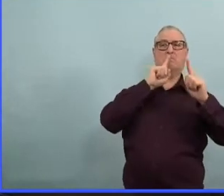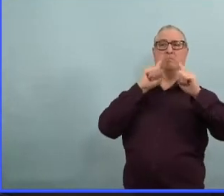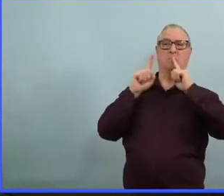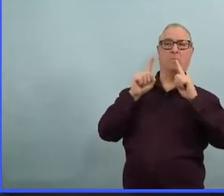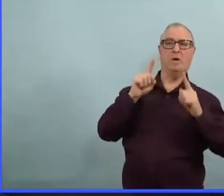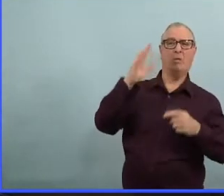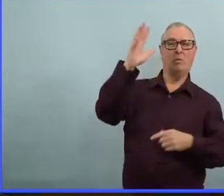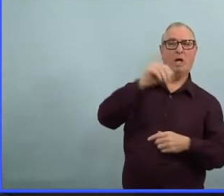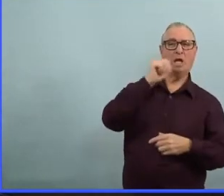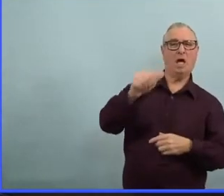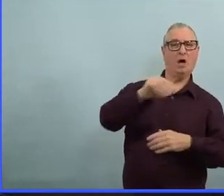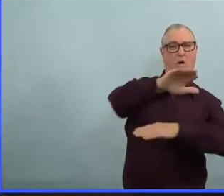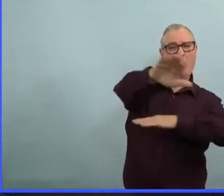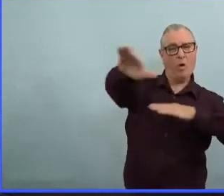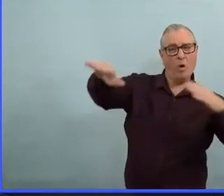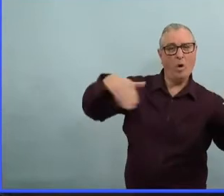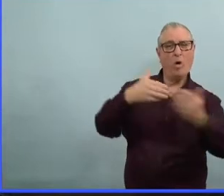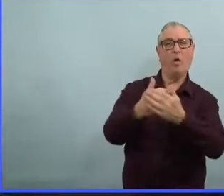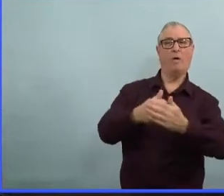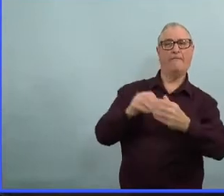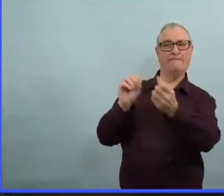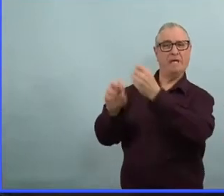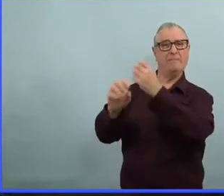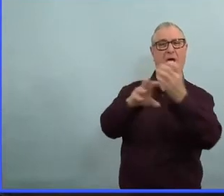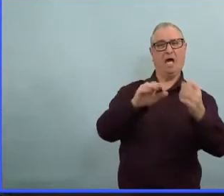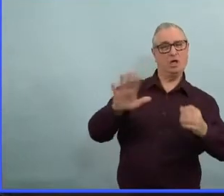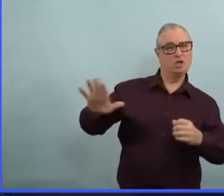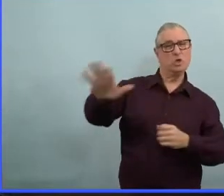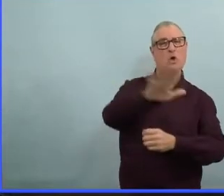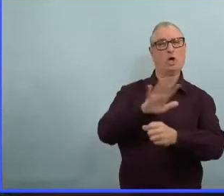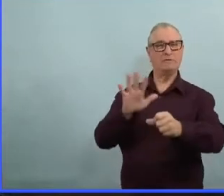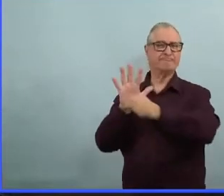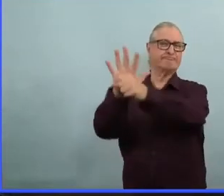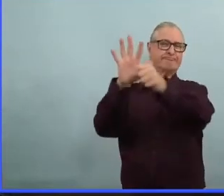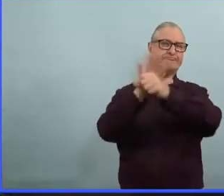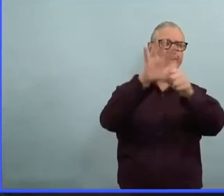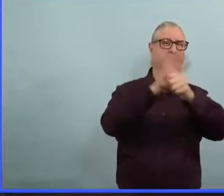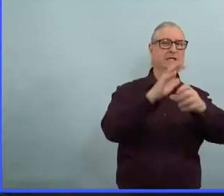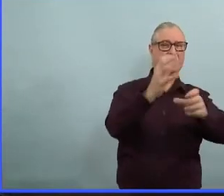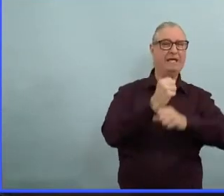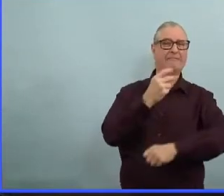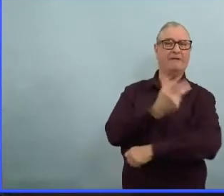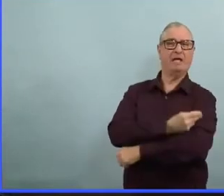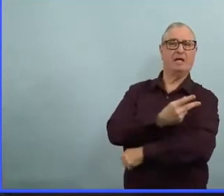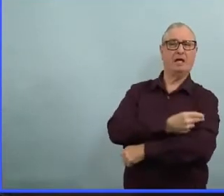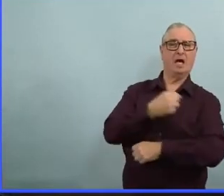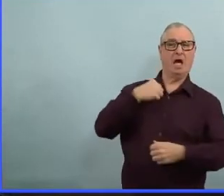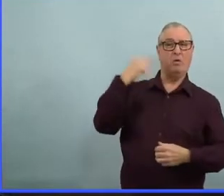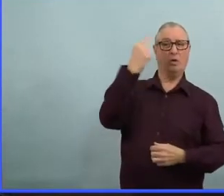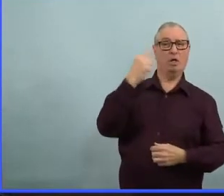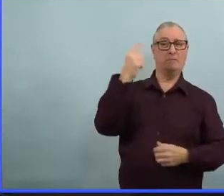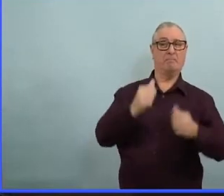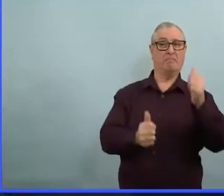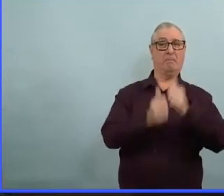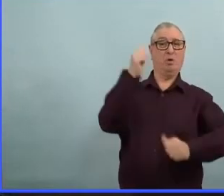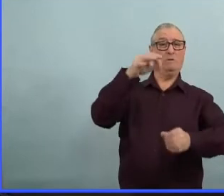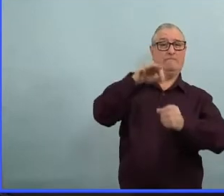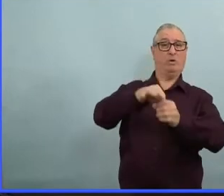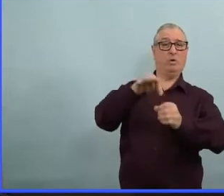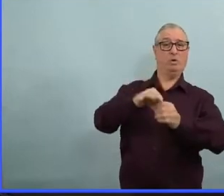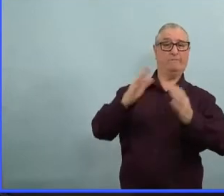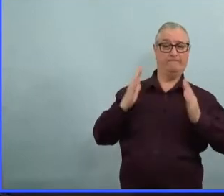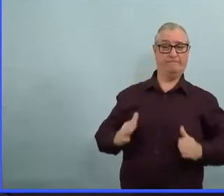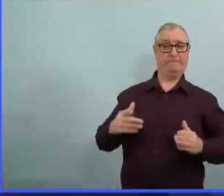soutien que vous avez dans certaines régions du Manitoba, là où vous en avez besoin, mais sans aliéner les électeurs